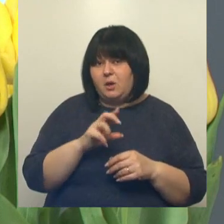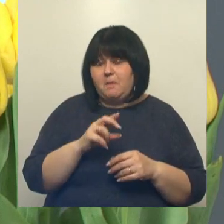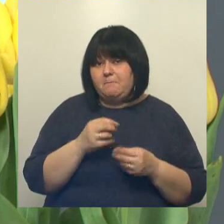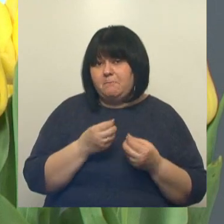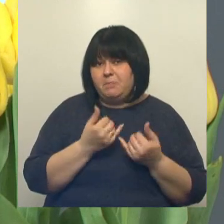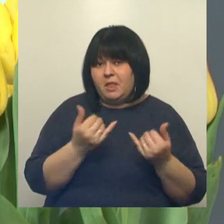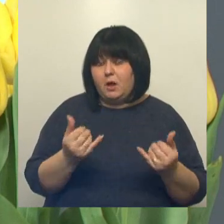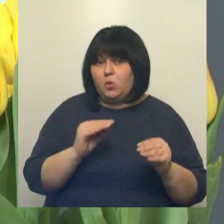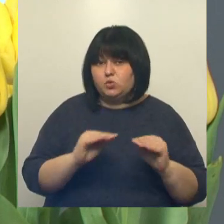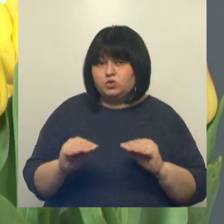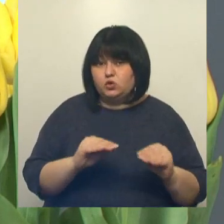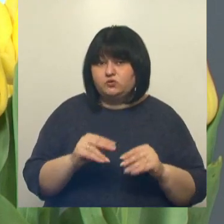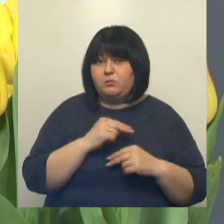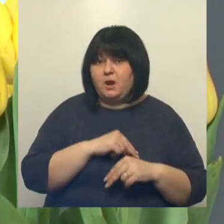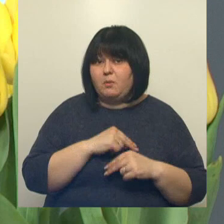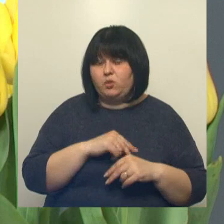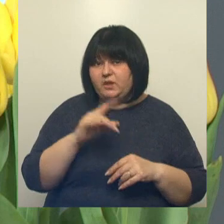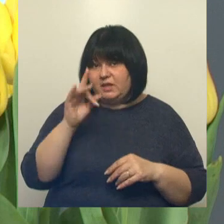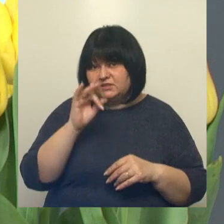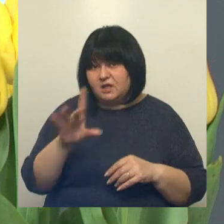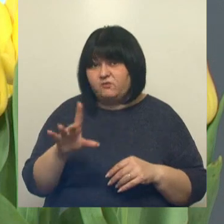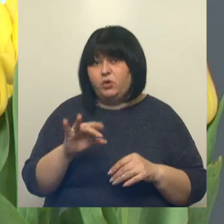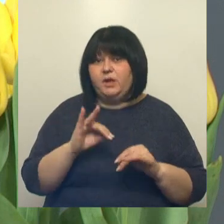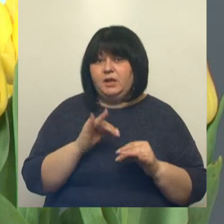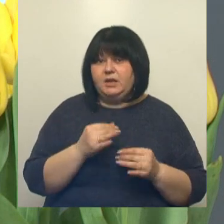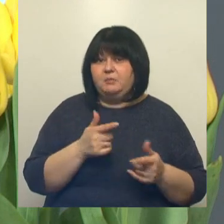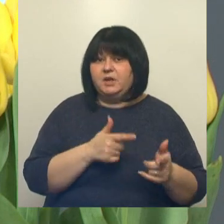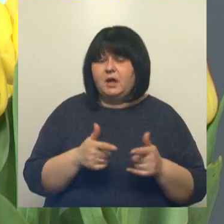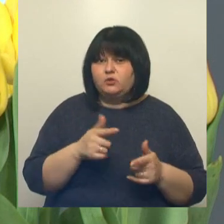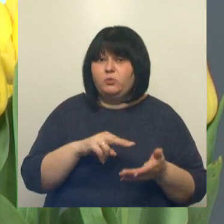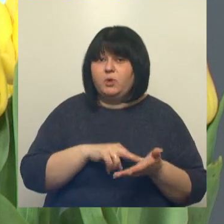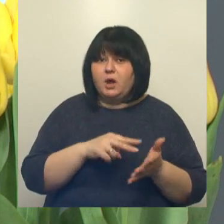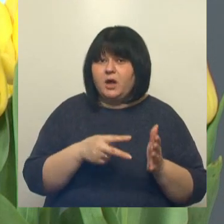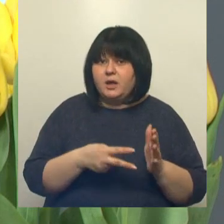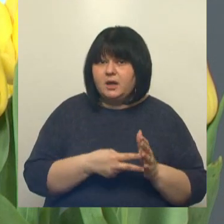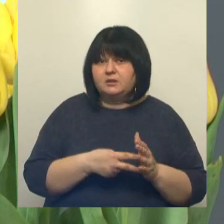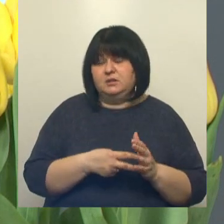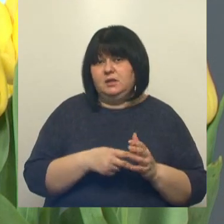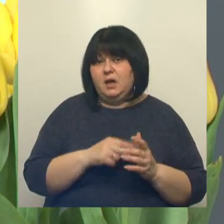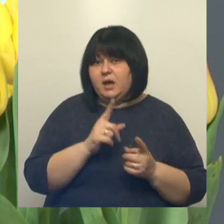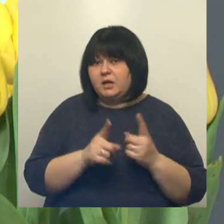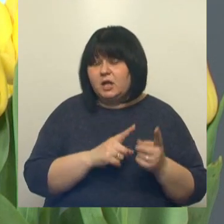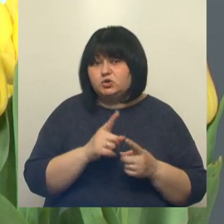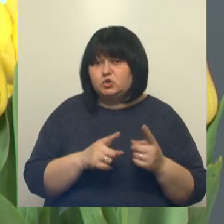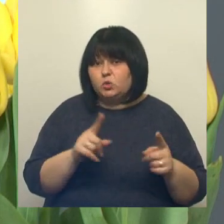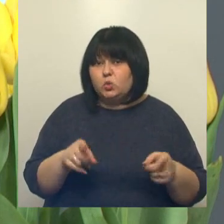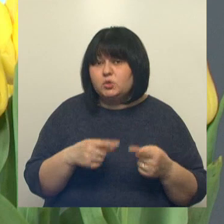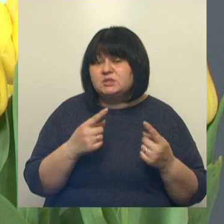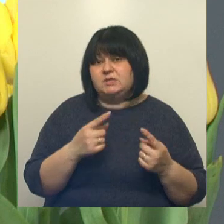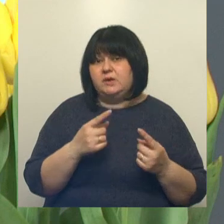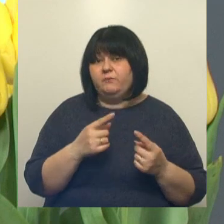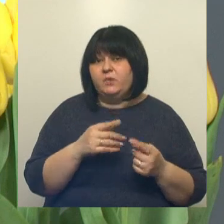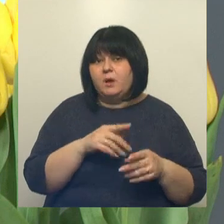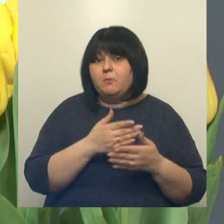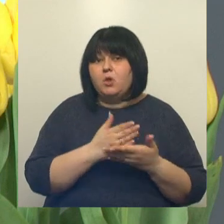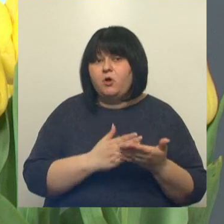поработали на славу и приготовили проекты реконструкции практически половины